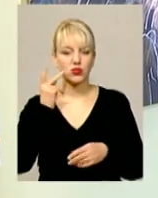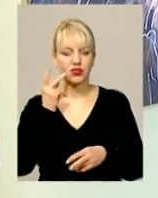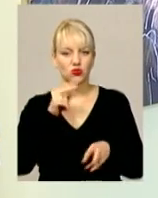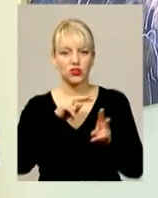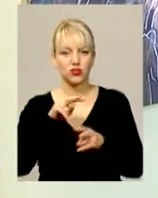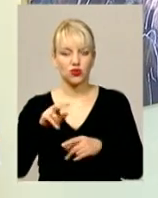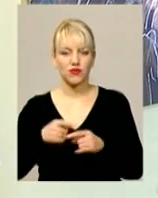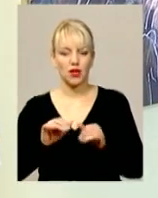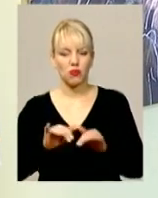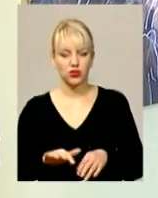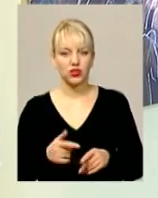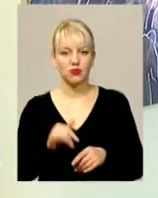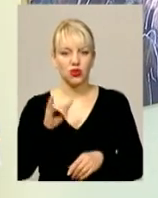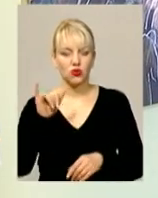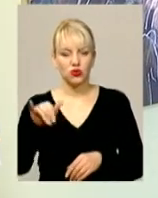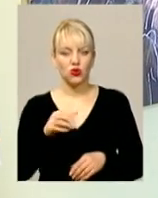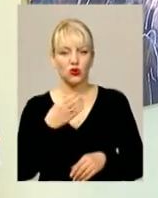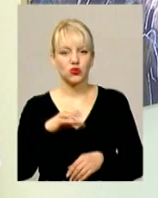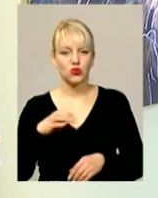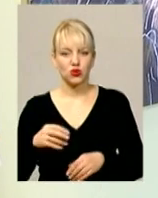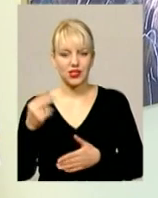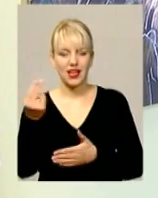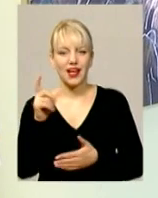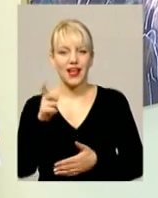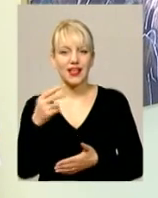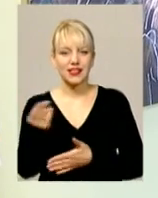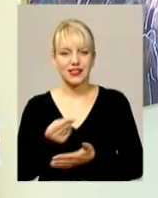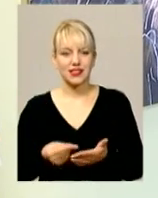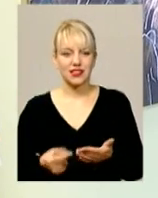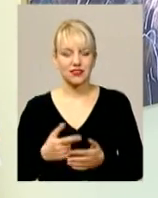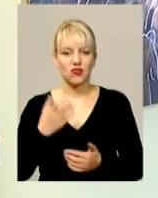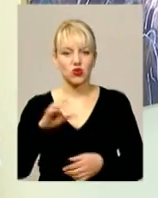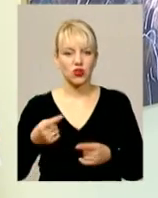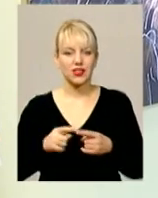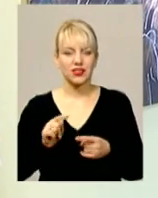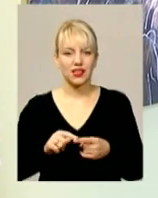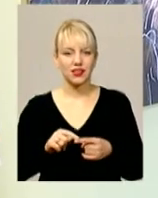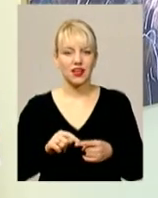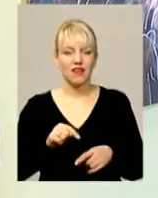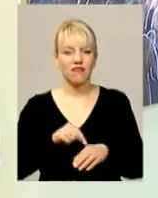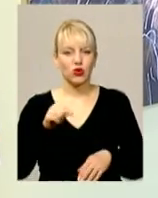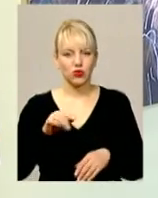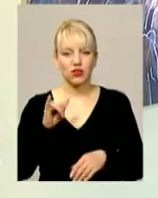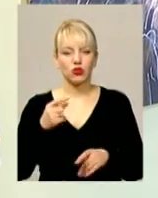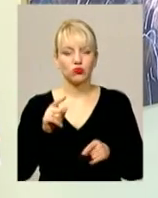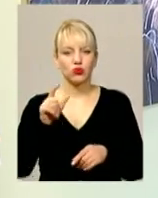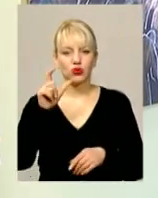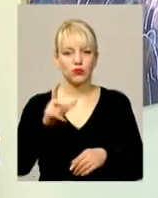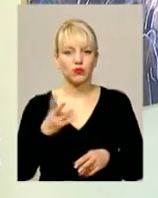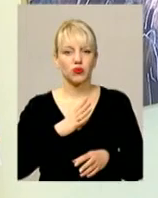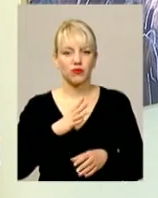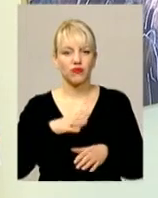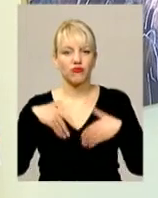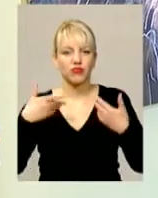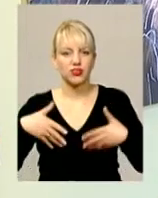сотні ескізів, сотні малюнків, сотні цих відгуків, бо він повинен був висловитись.